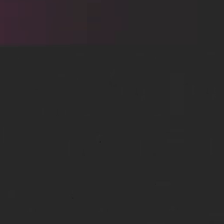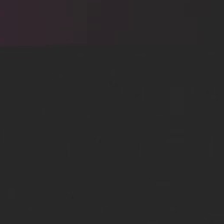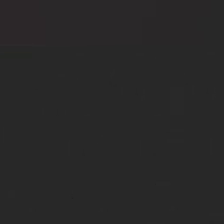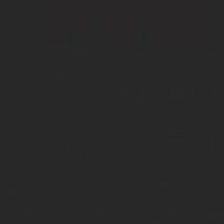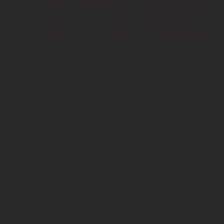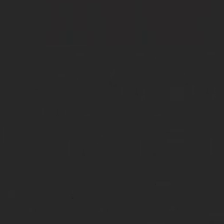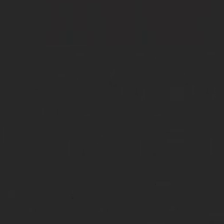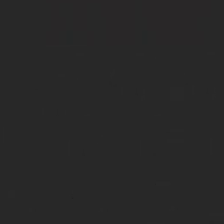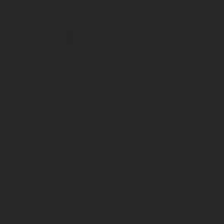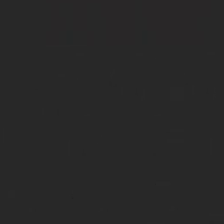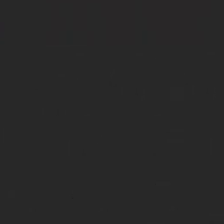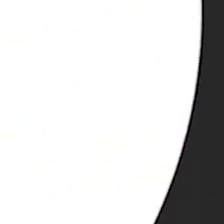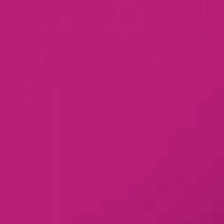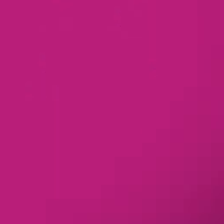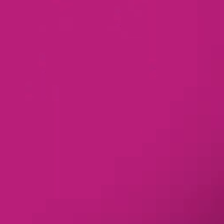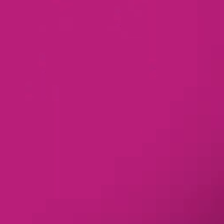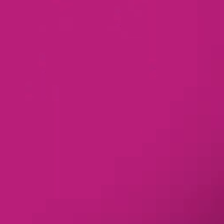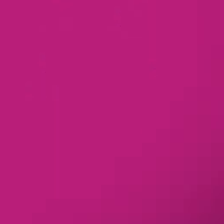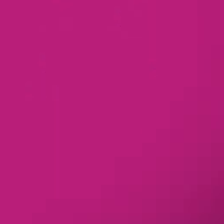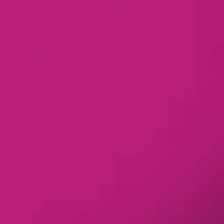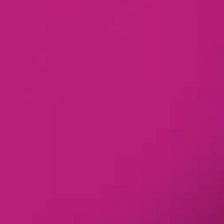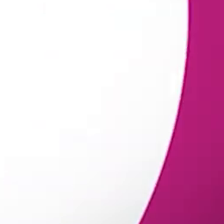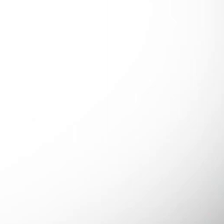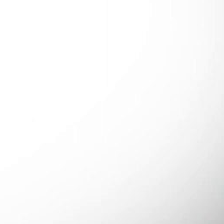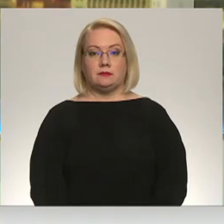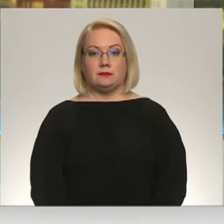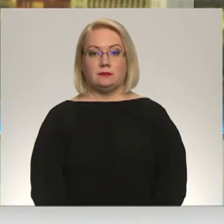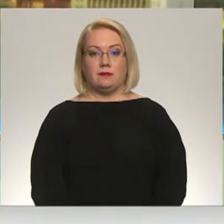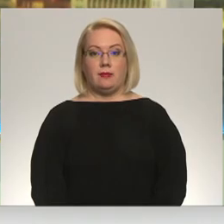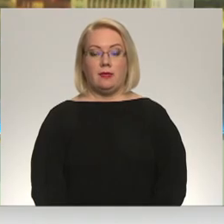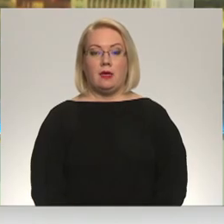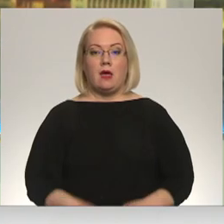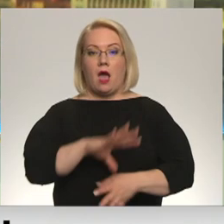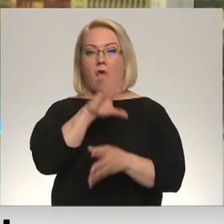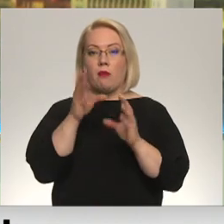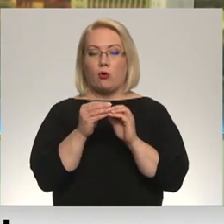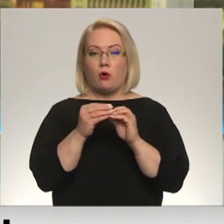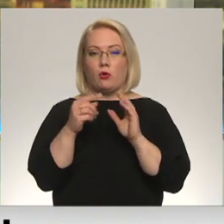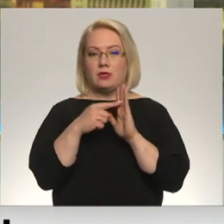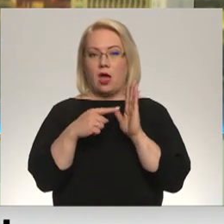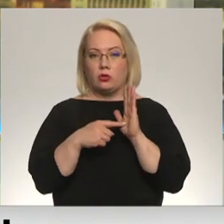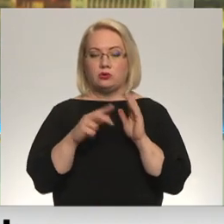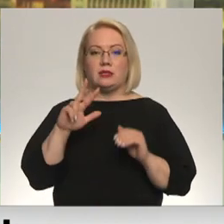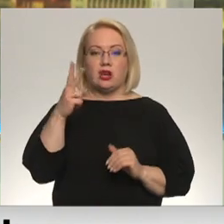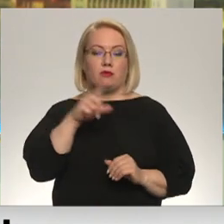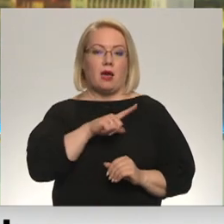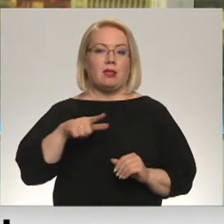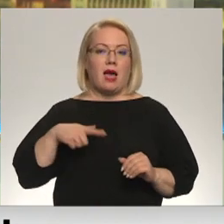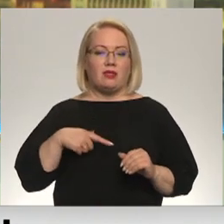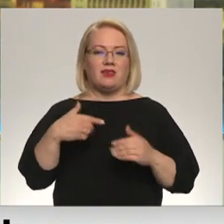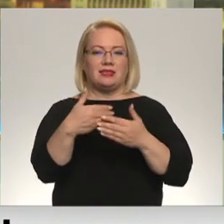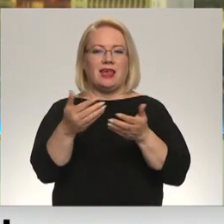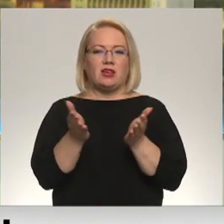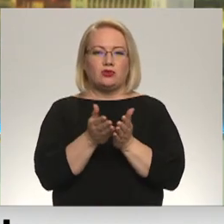Re! Viss ēters ir te! Apkopojot datus trešajam Latvijas liksdojošo